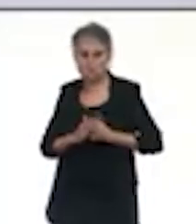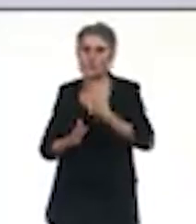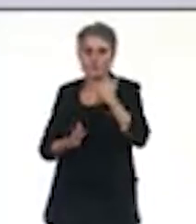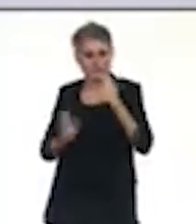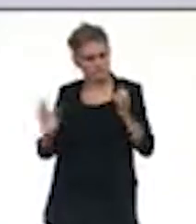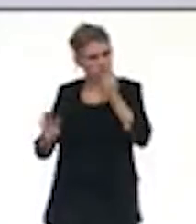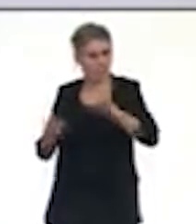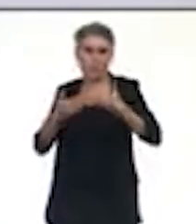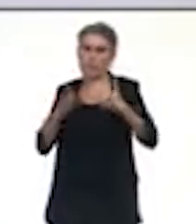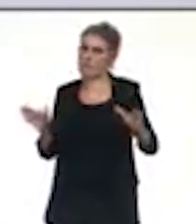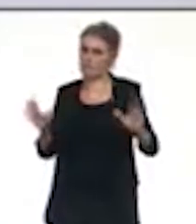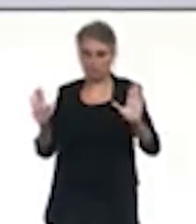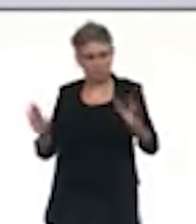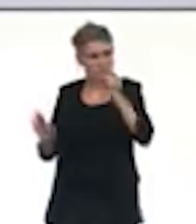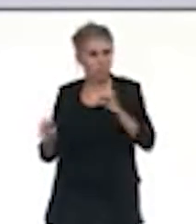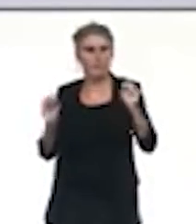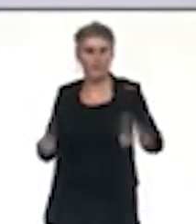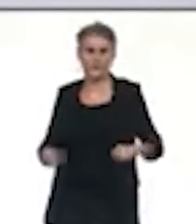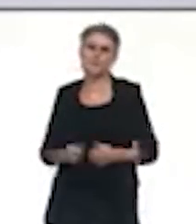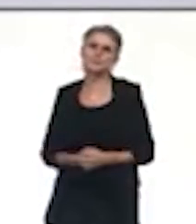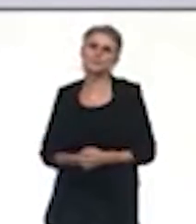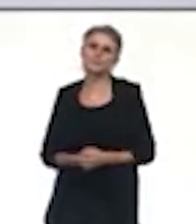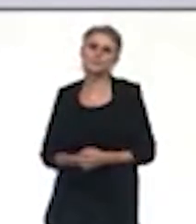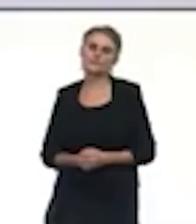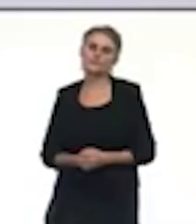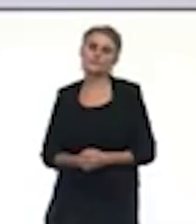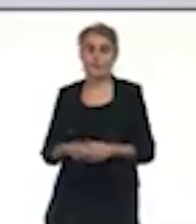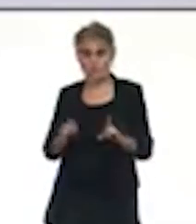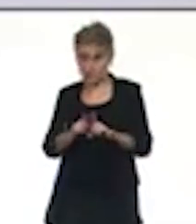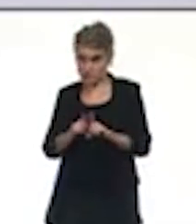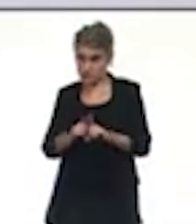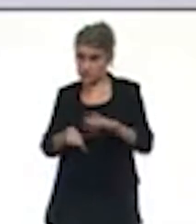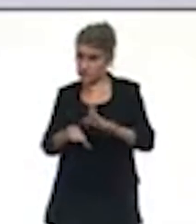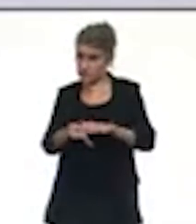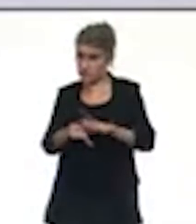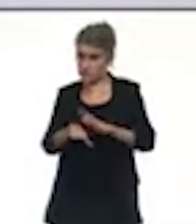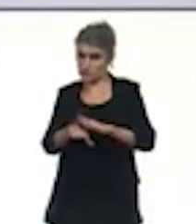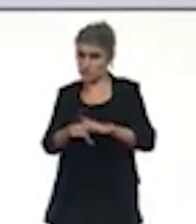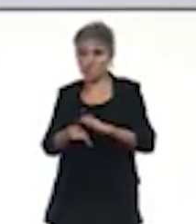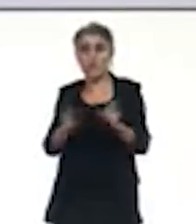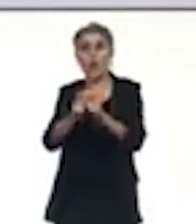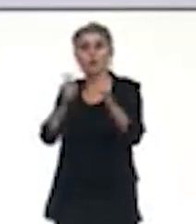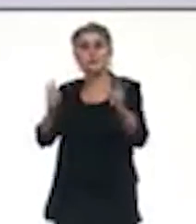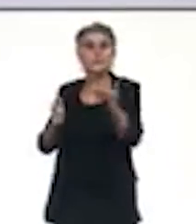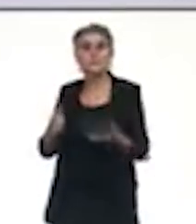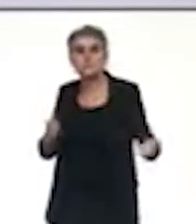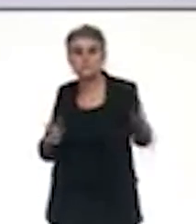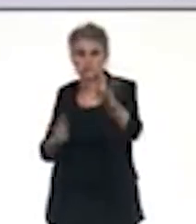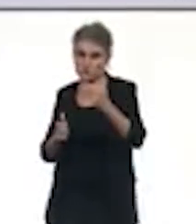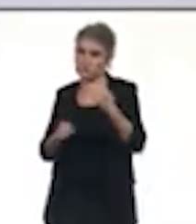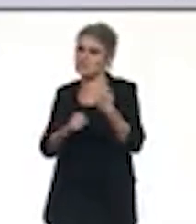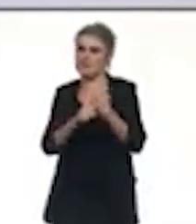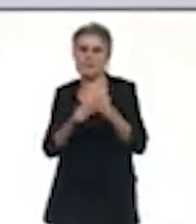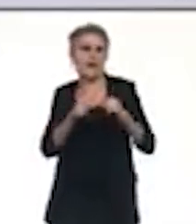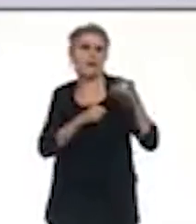par les mesures de fermeture. Et par ailleurs, nous incitons au maximum au télétravail pour l'ensemble des activités pour lesquelles